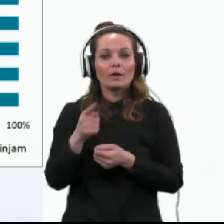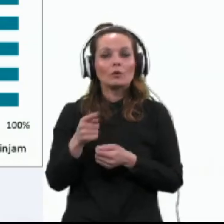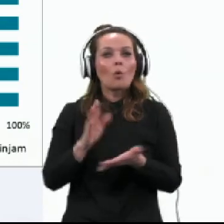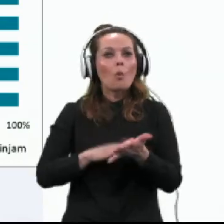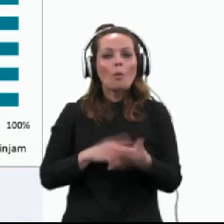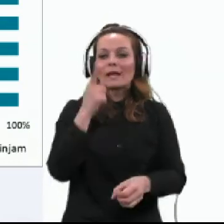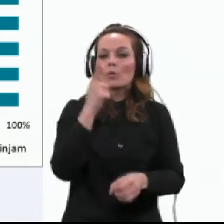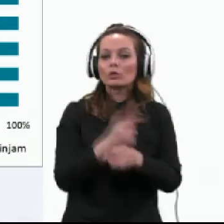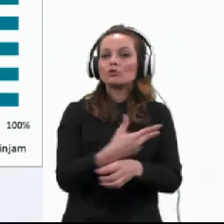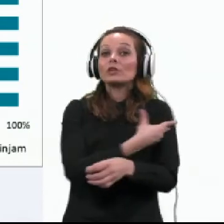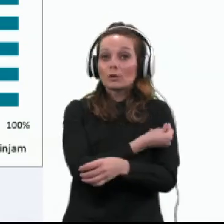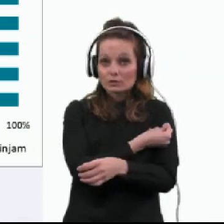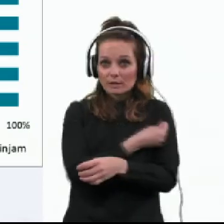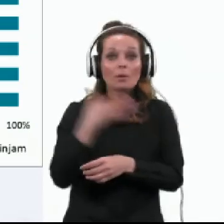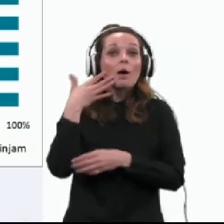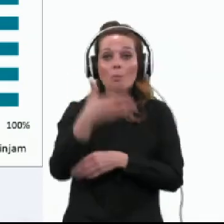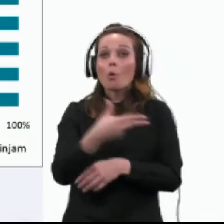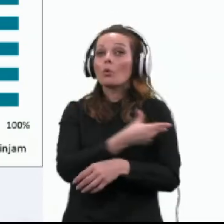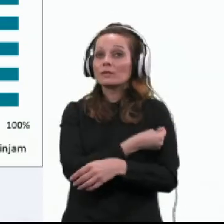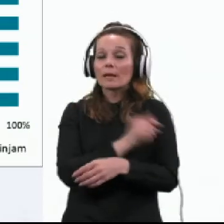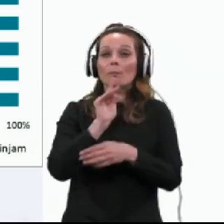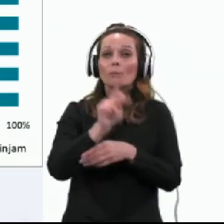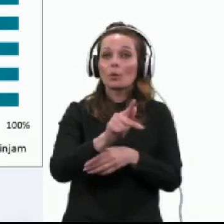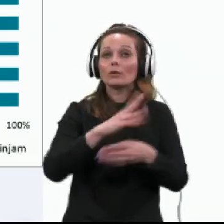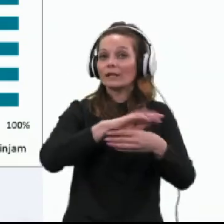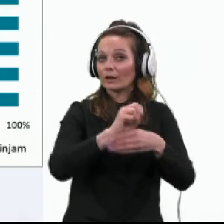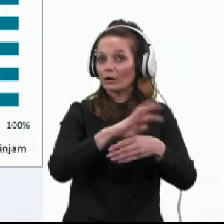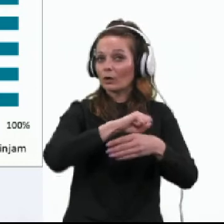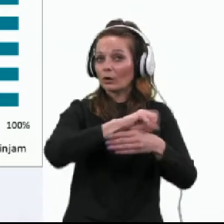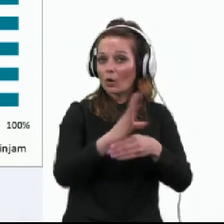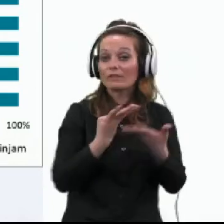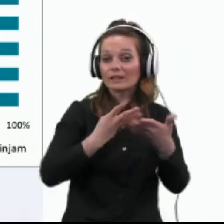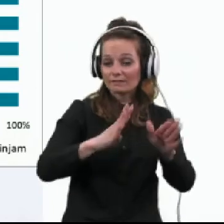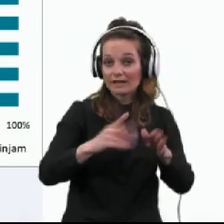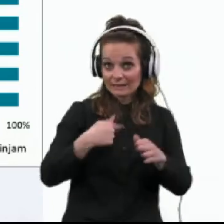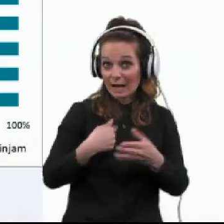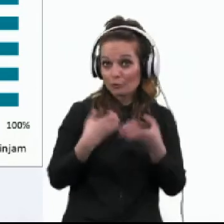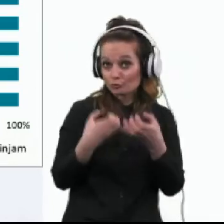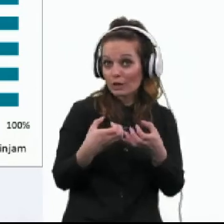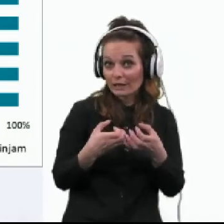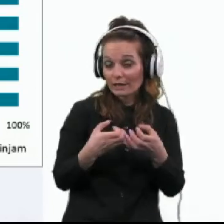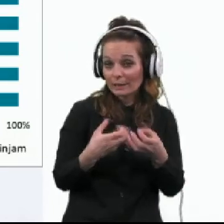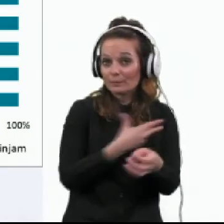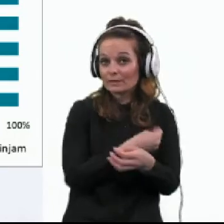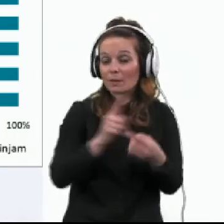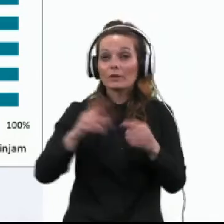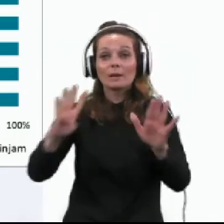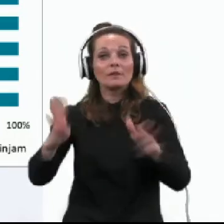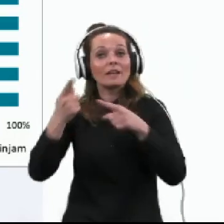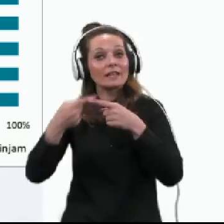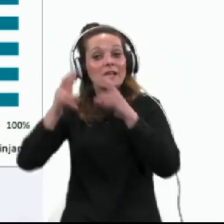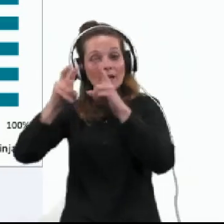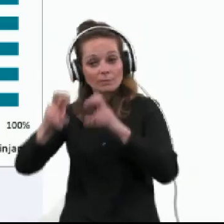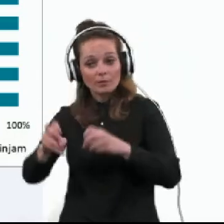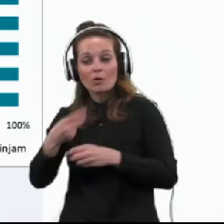odločitev ocepljenju, torej, ko bo cepljenje proti COVID-u navoljo se nameravan cepiti, je v devetem valu na to odgovorilo